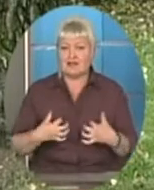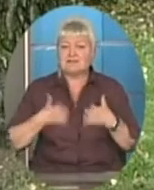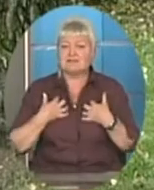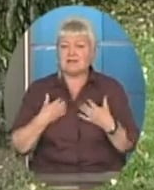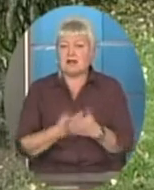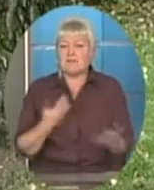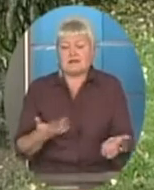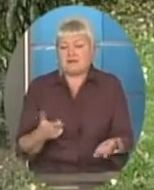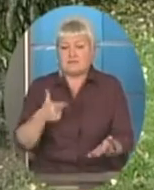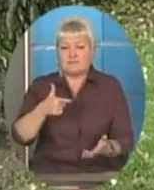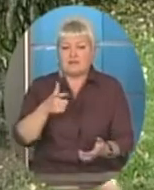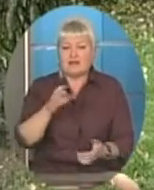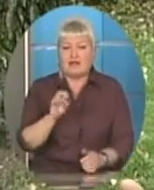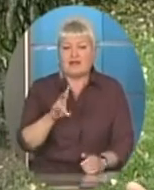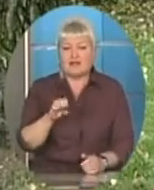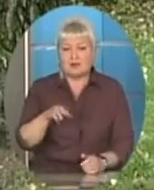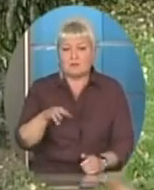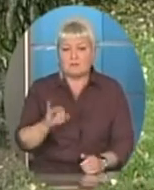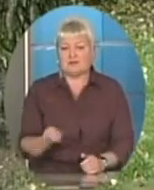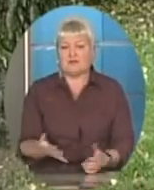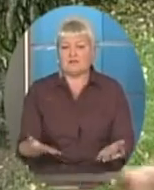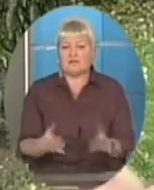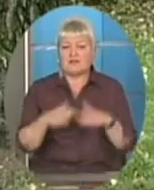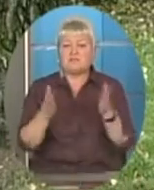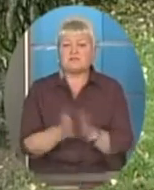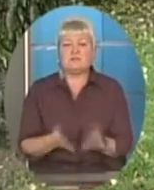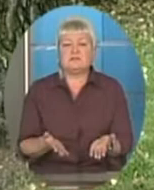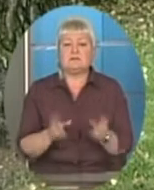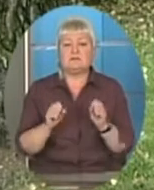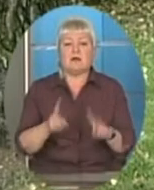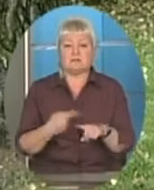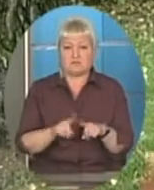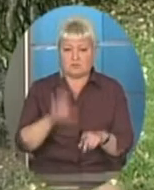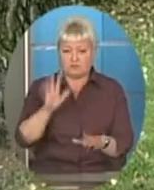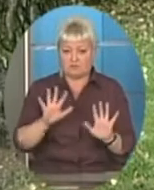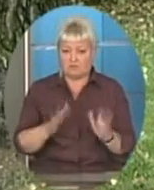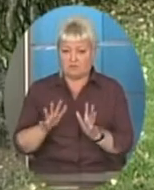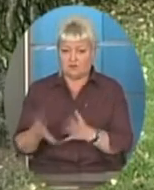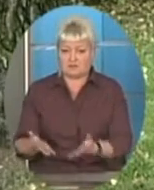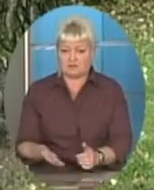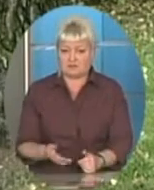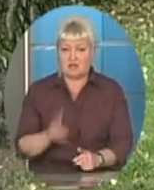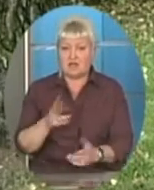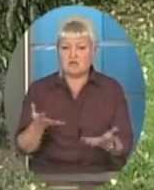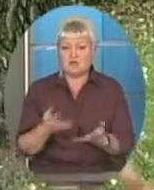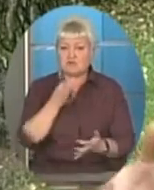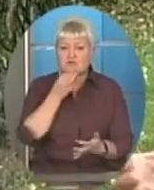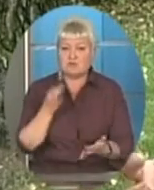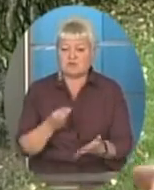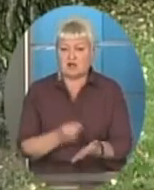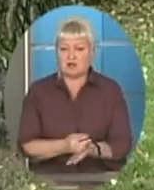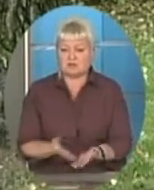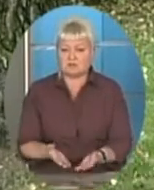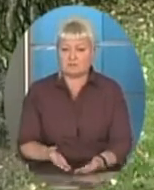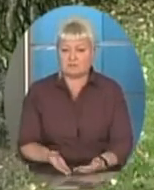генами, як це буде відбуватися, страх перед якогось відповідальністю. І